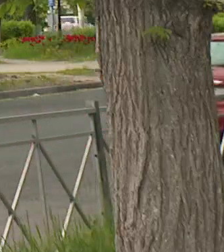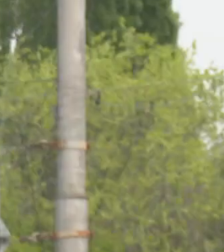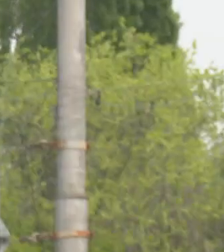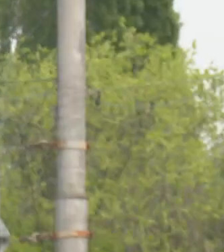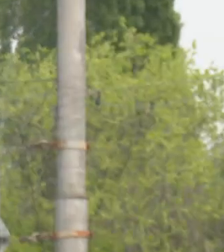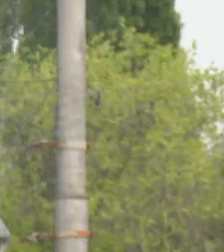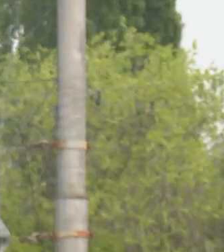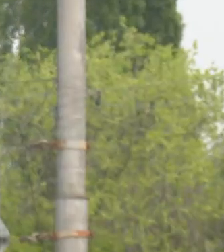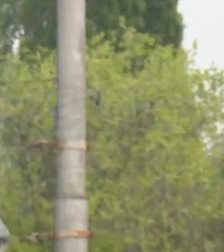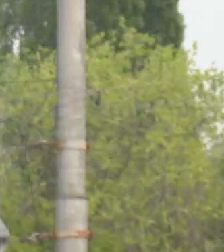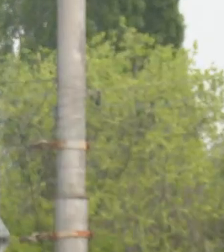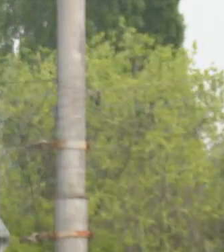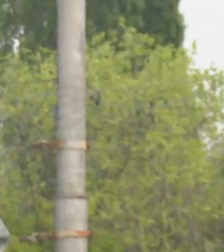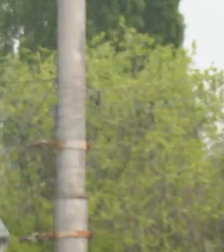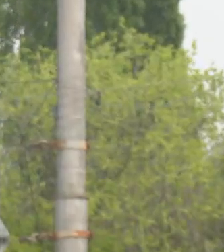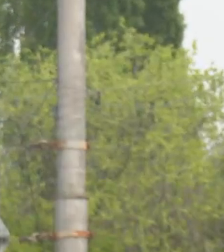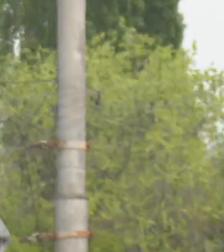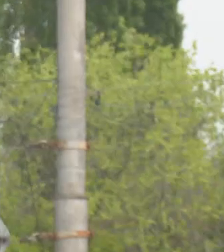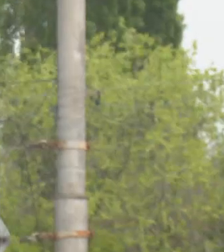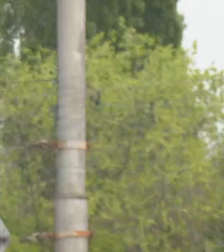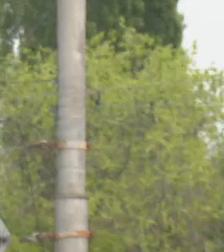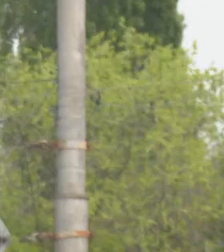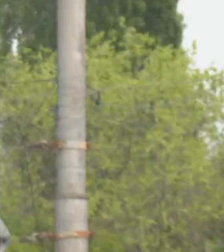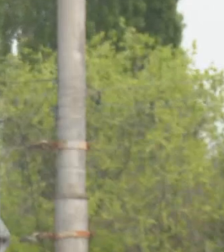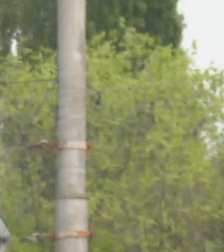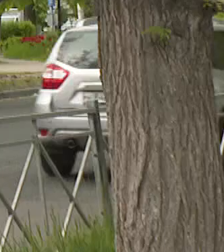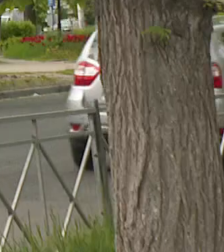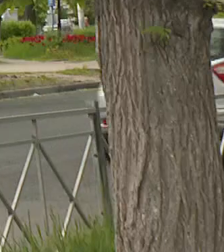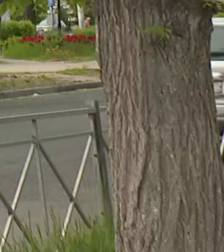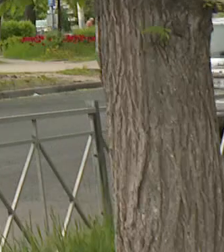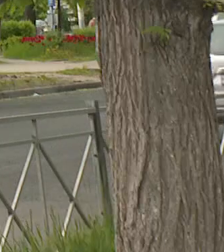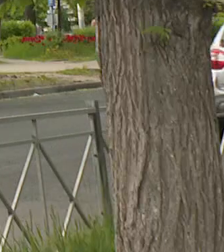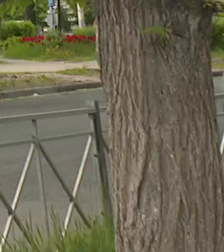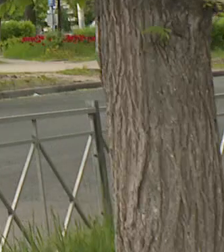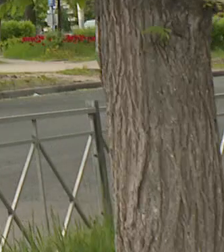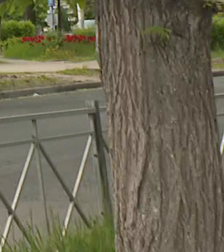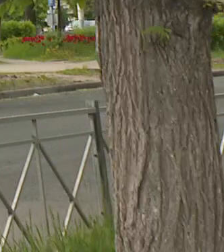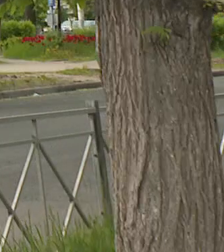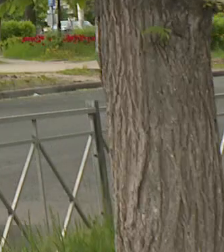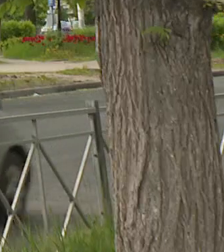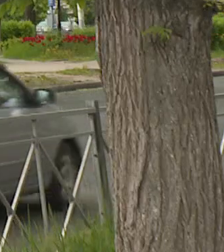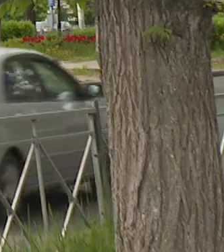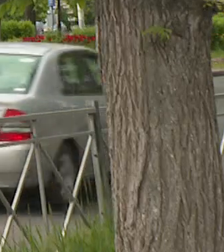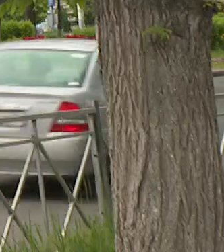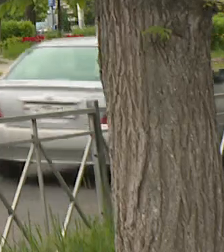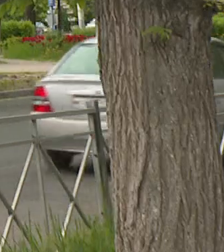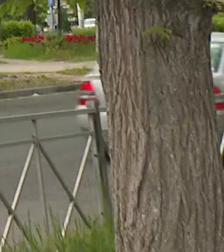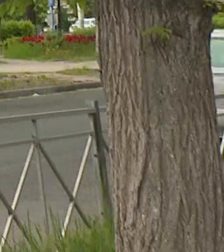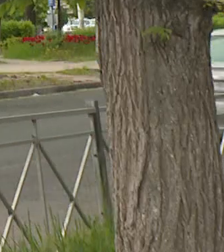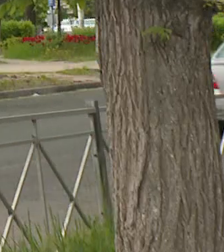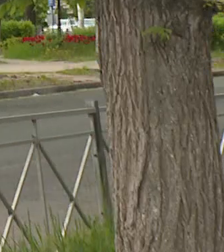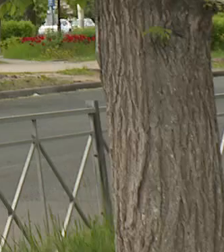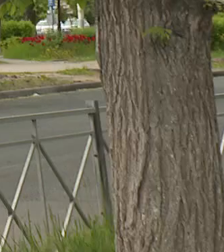дорожного движения. В связи с этим был разработан проект «Организация дорожного движения», который предусматривает обустройство дополнительных